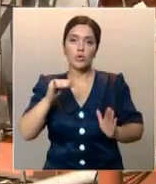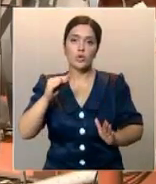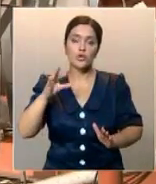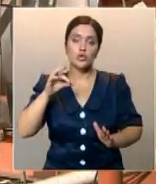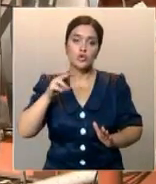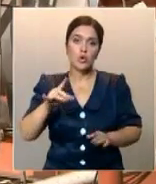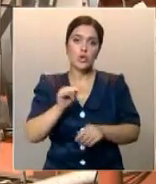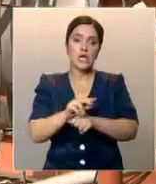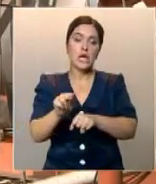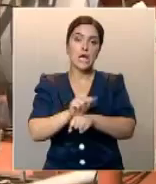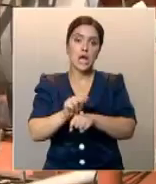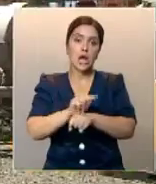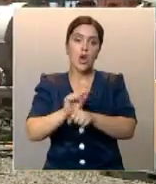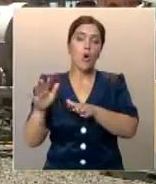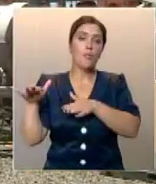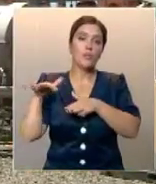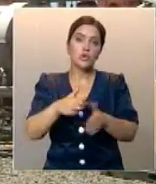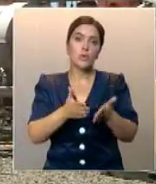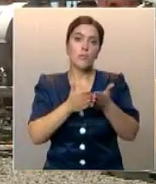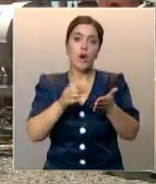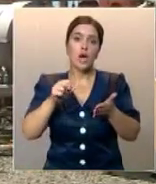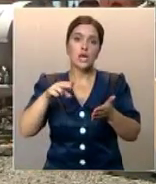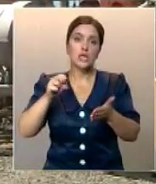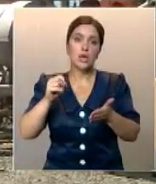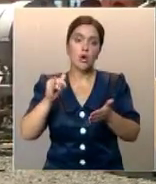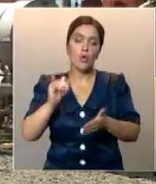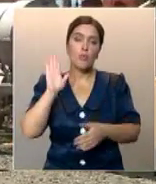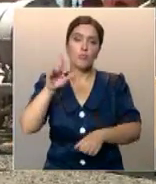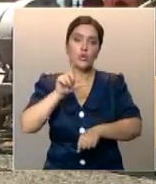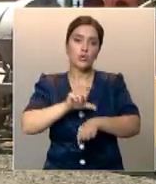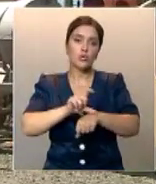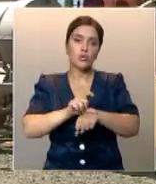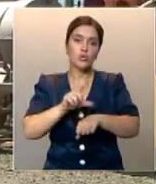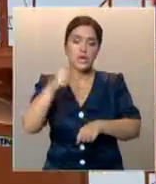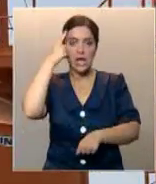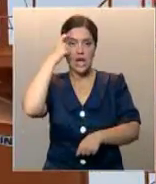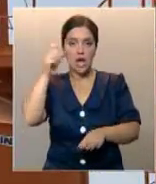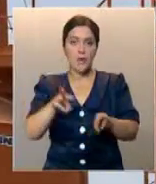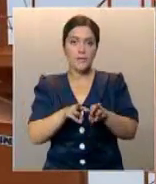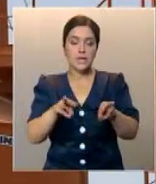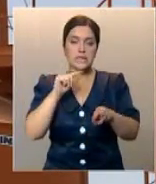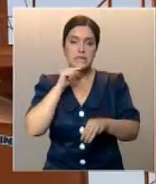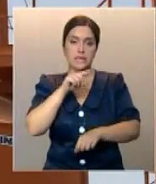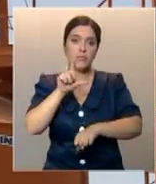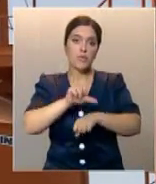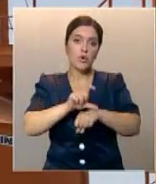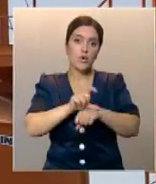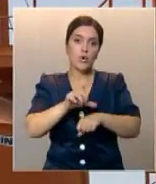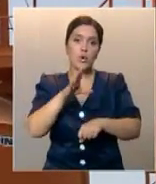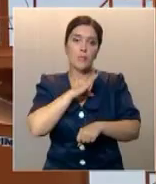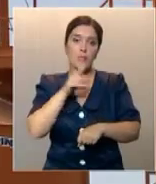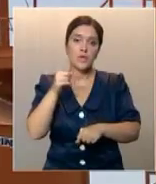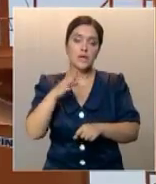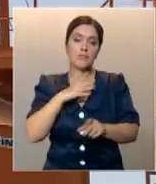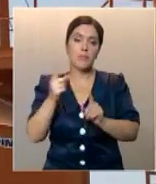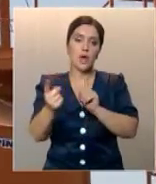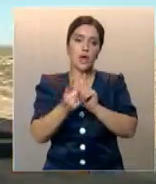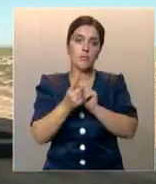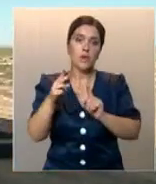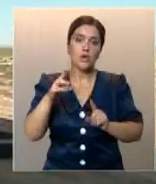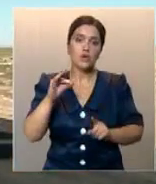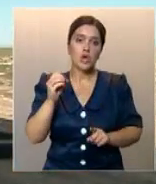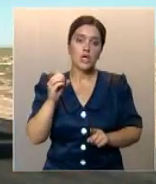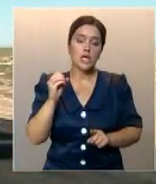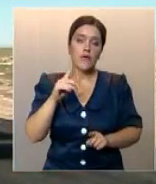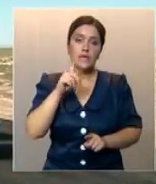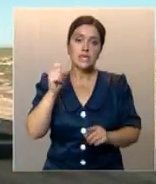модернизации морского порта в Актаупе проявила Турция. Об этом заявил министр экономики Турция Нихадзи Бекчи в ходе встречи с Ербулатом